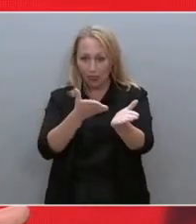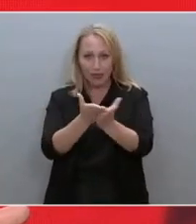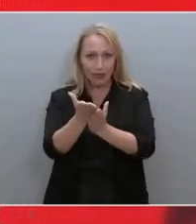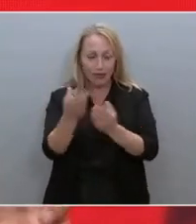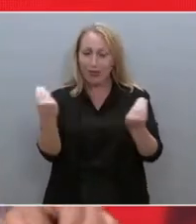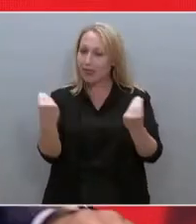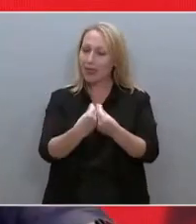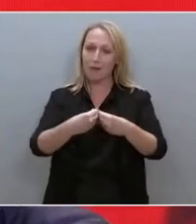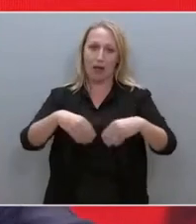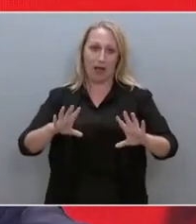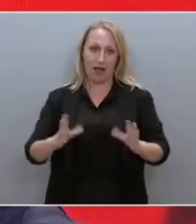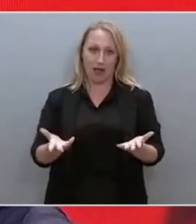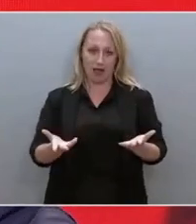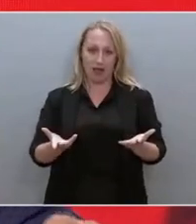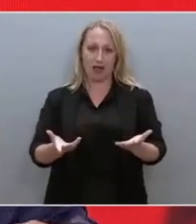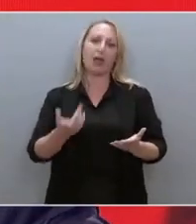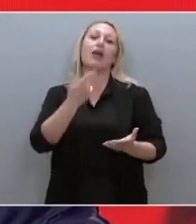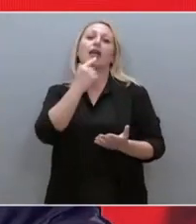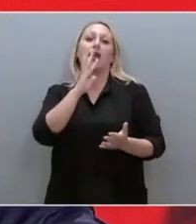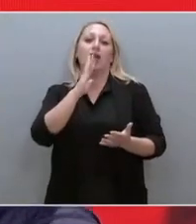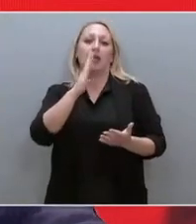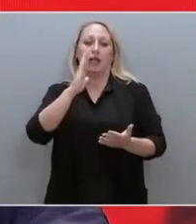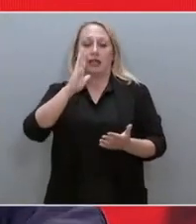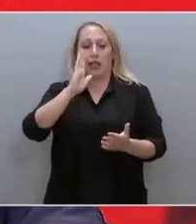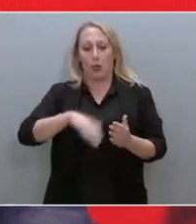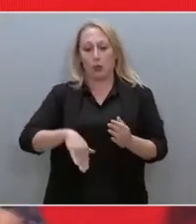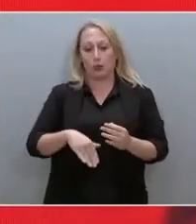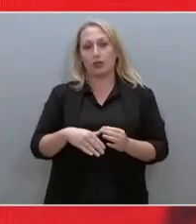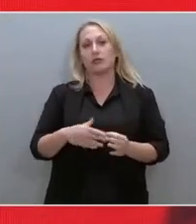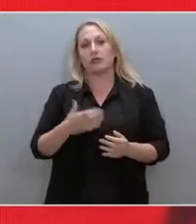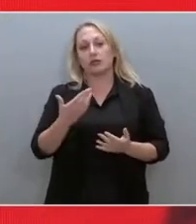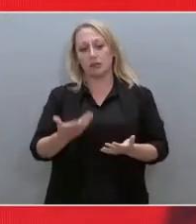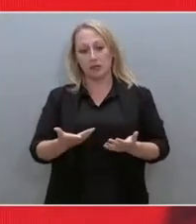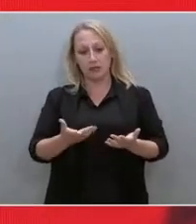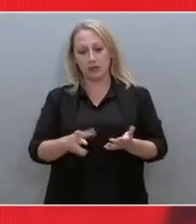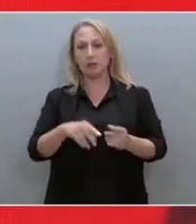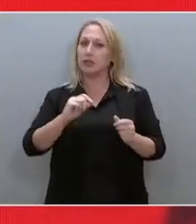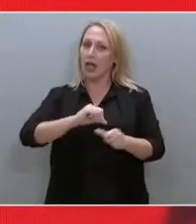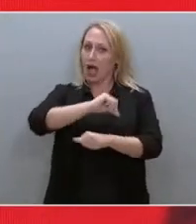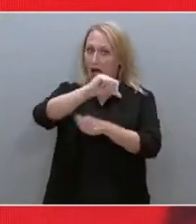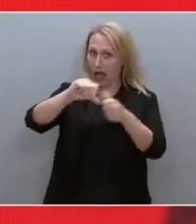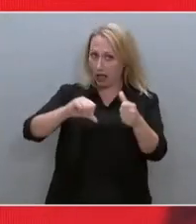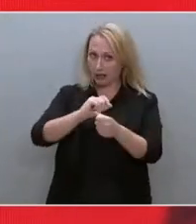Και να κλείσω με αυτό. Ανεξάρτητα από τις όποιες αλλαγές.